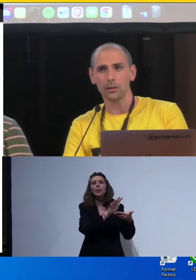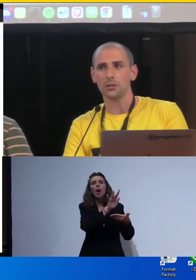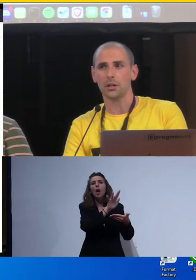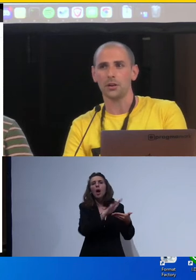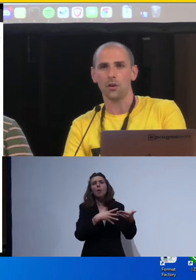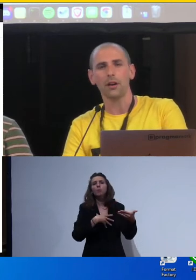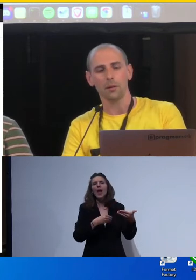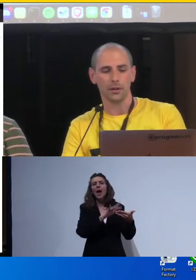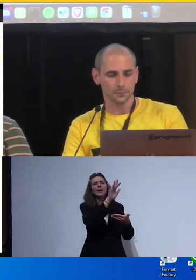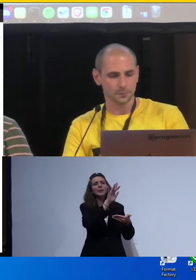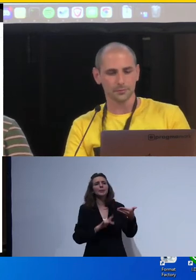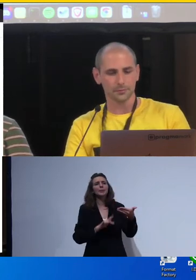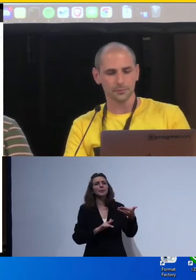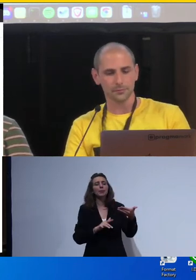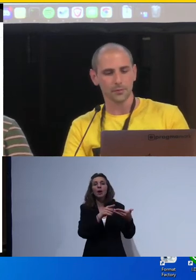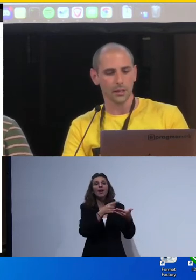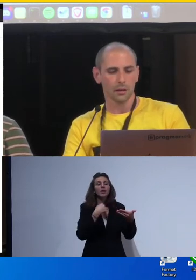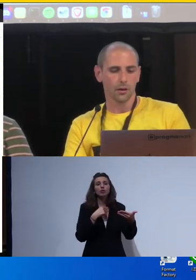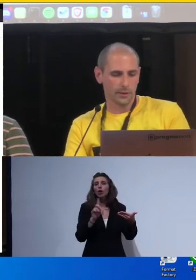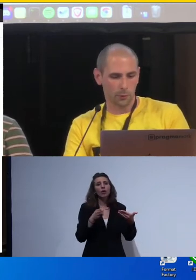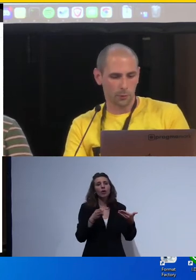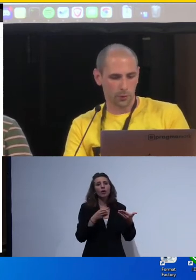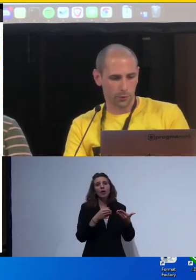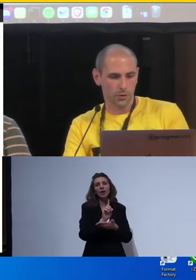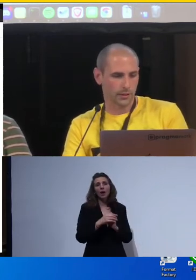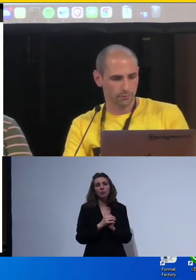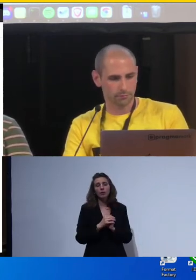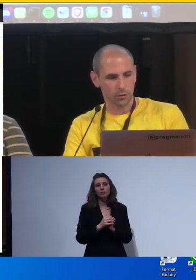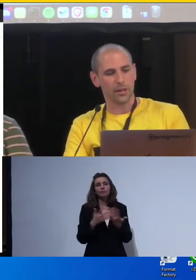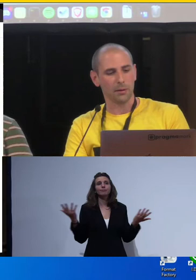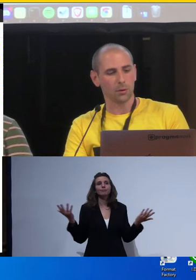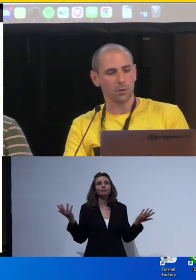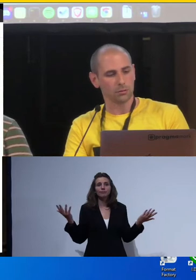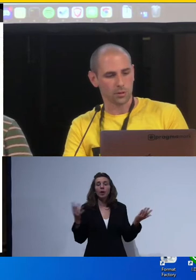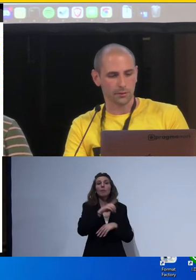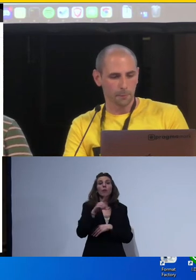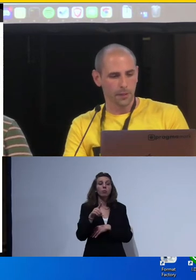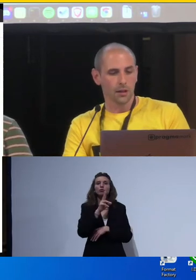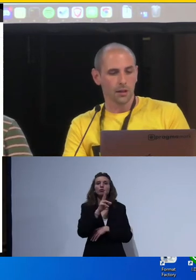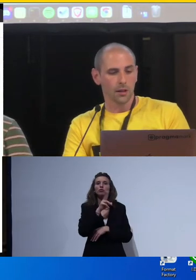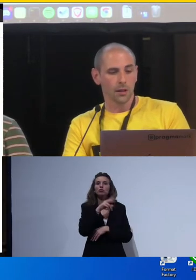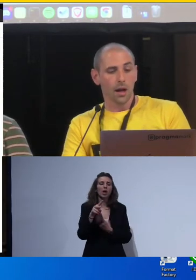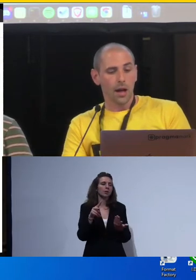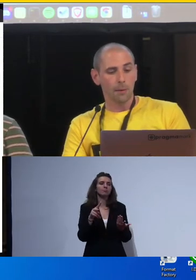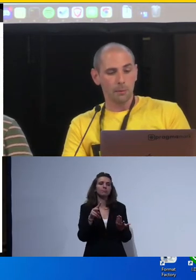il ladice non navigabile. Ovviamente PowerPoint Checker, not available, giustamente.